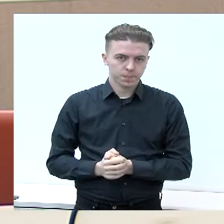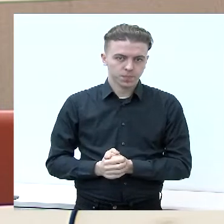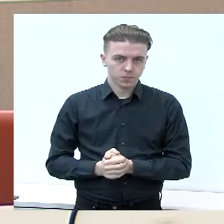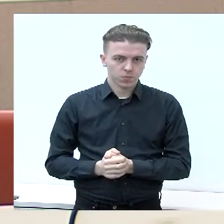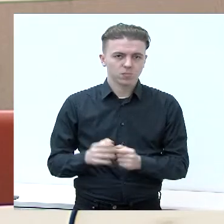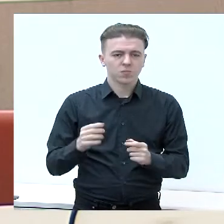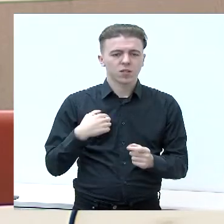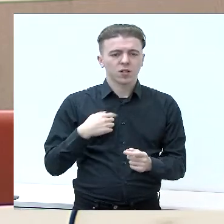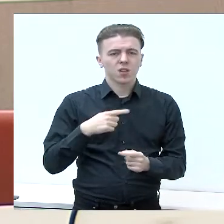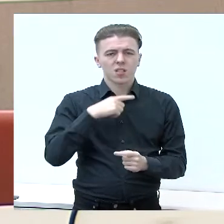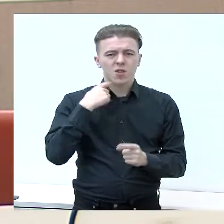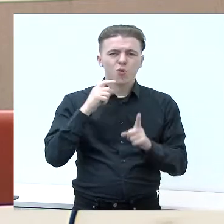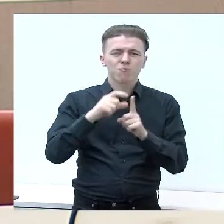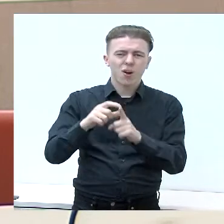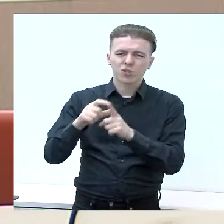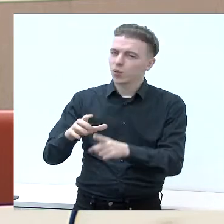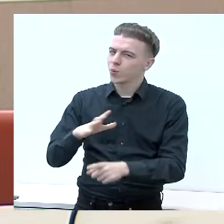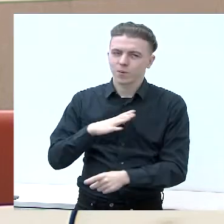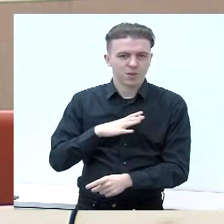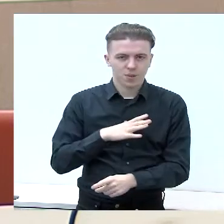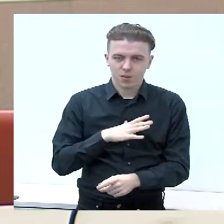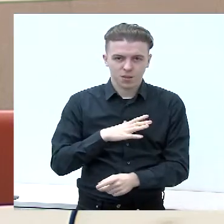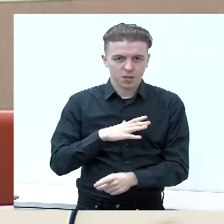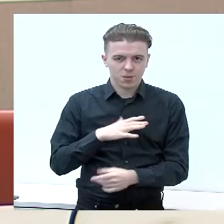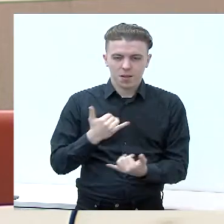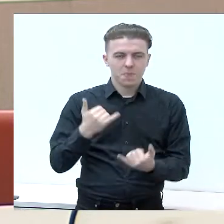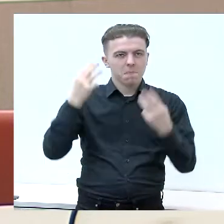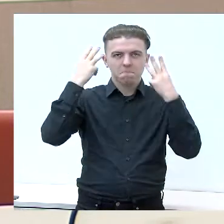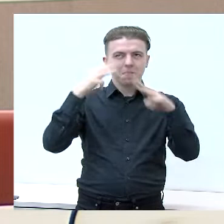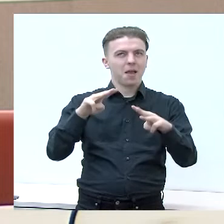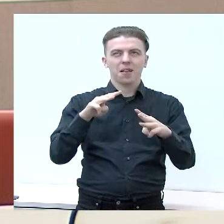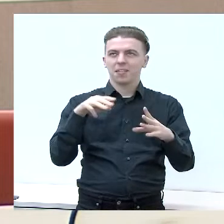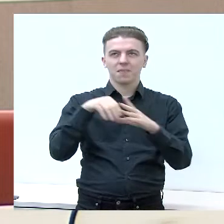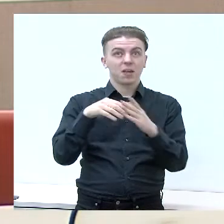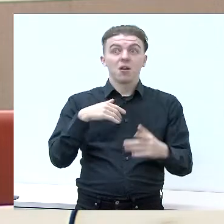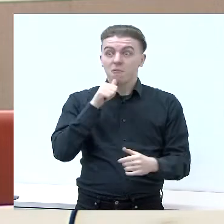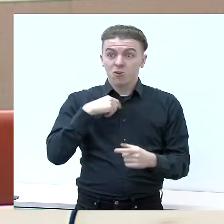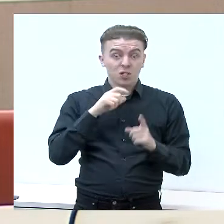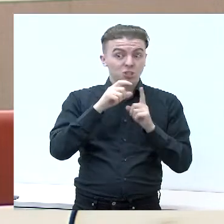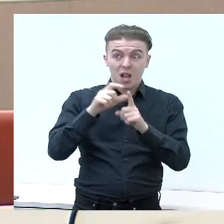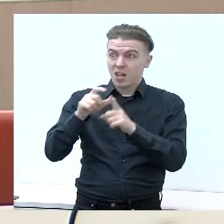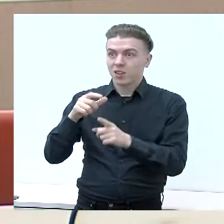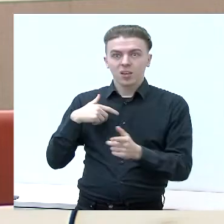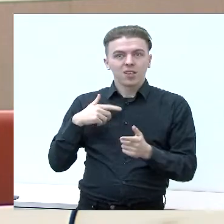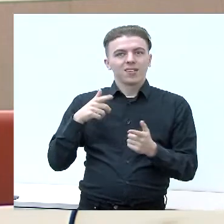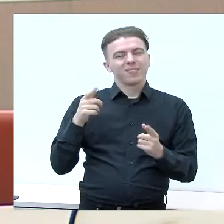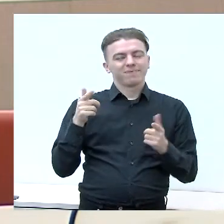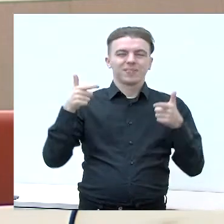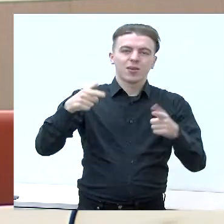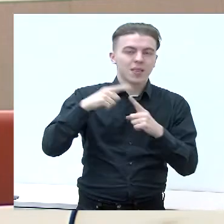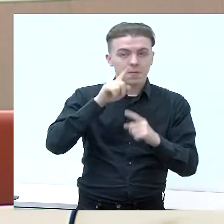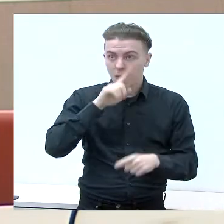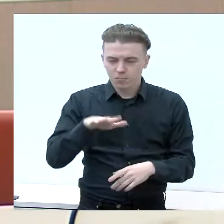pažadų, kaip ir nelabai galima, sako nemadinga, nes nieko nelaimėsit, jeigu nežadėsit, bet laikai keičiasi,